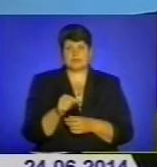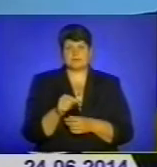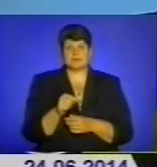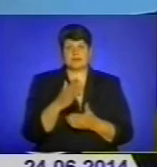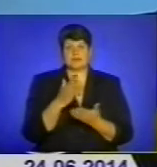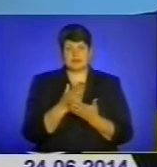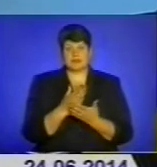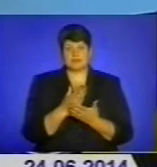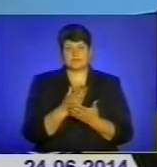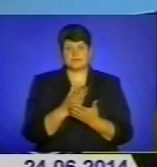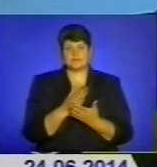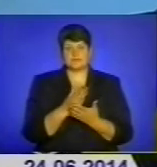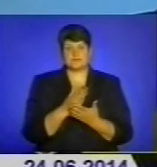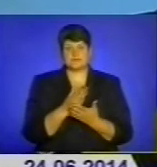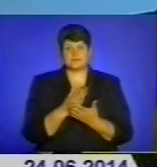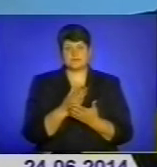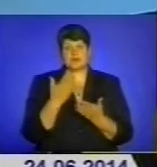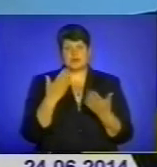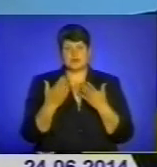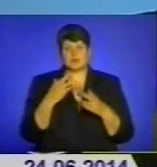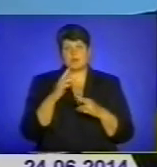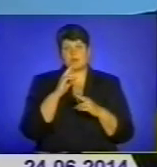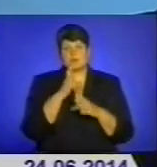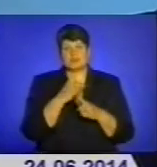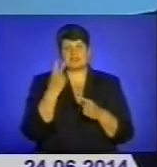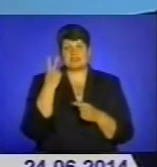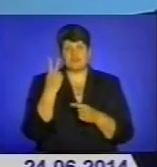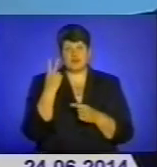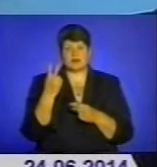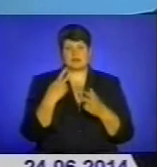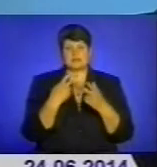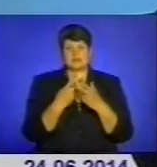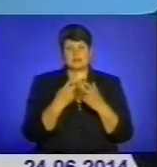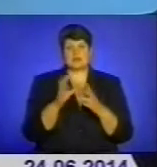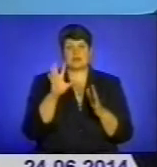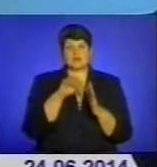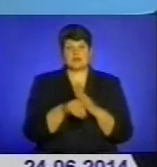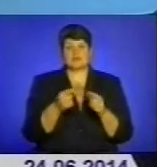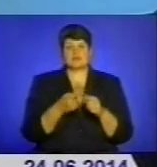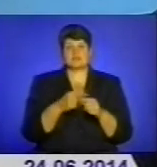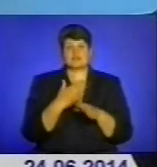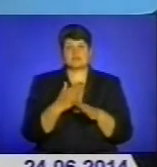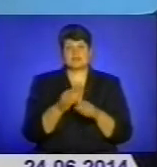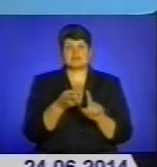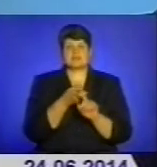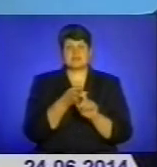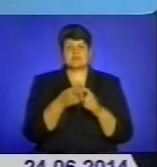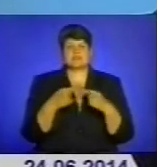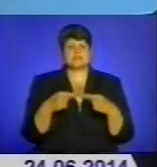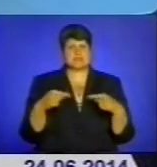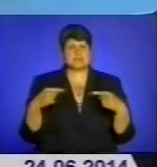якщо не помиляюся, два кримінальні провадження в даній частині, пов'язані з різними